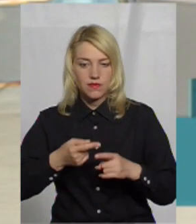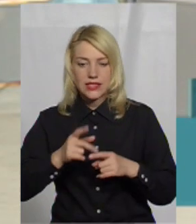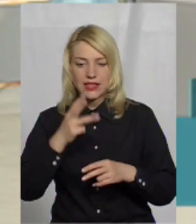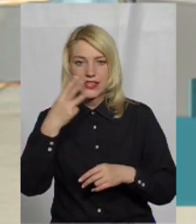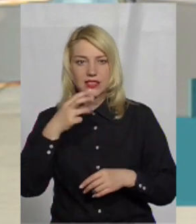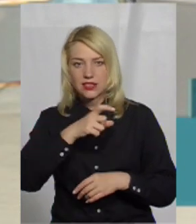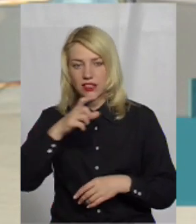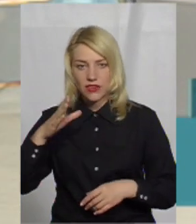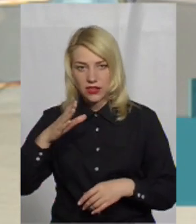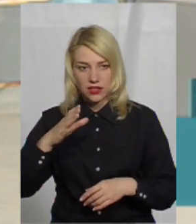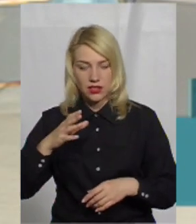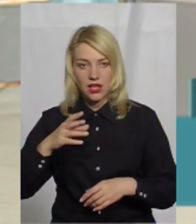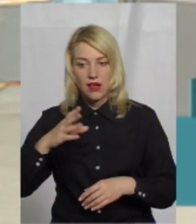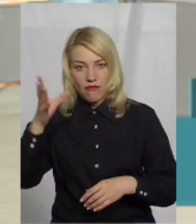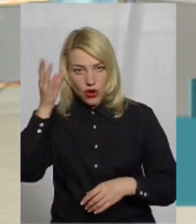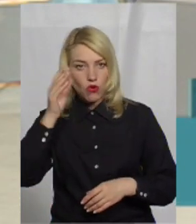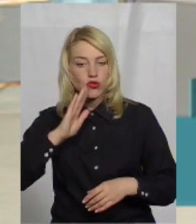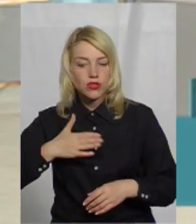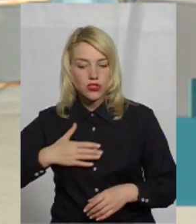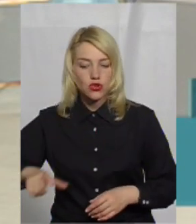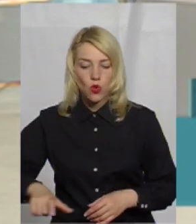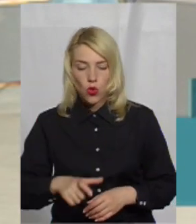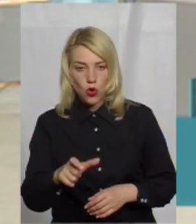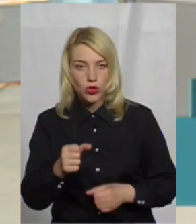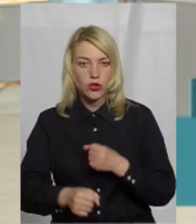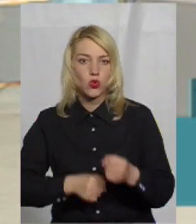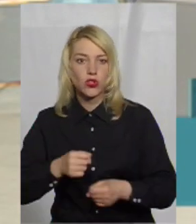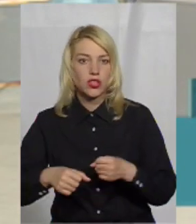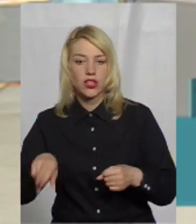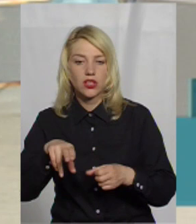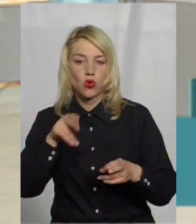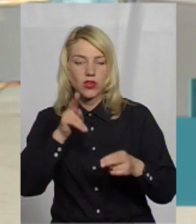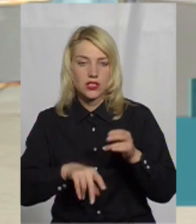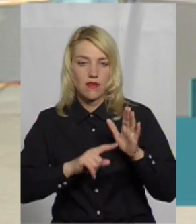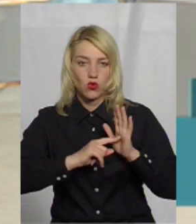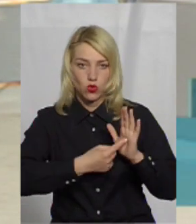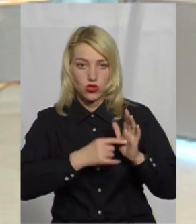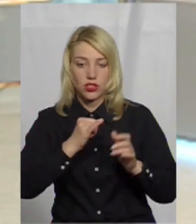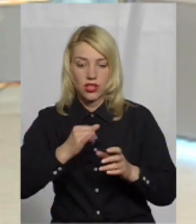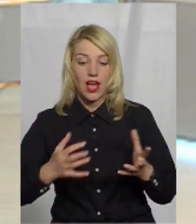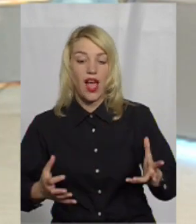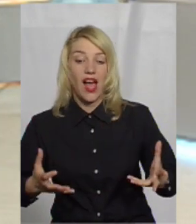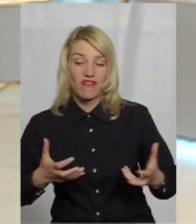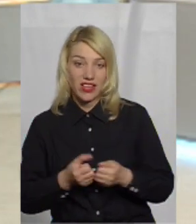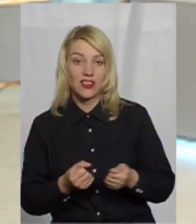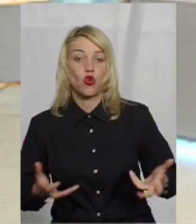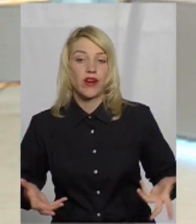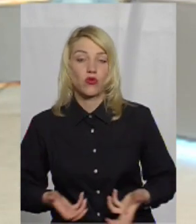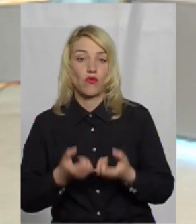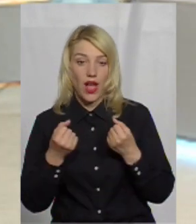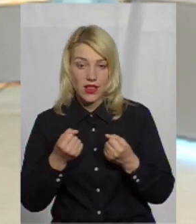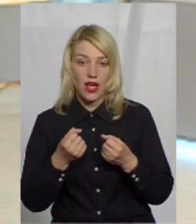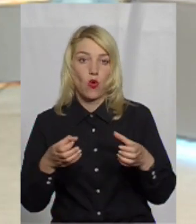враховуючи наші дороги, доїхати от до цієї кінцевої точки. І от саме аварійно-рятувальна команда, ну в даному випадку лісових